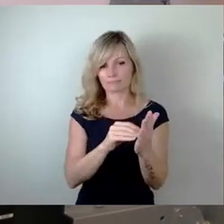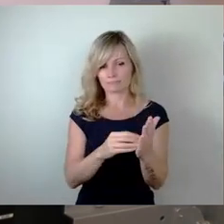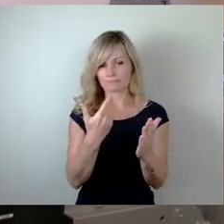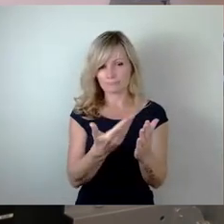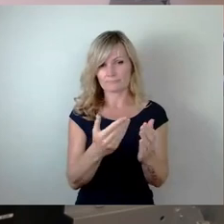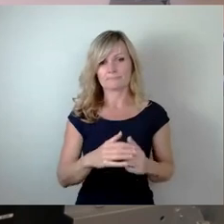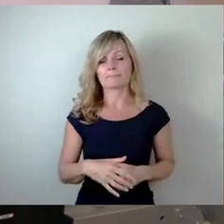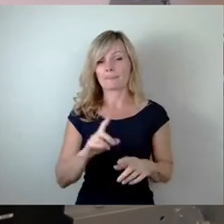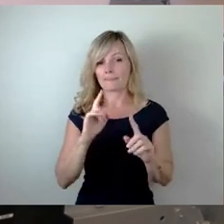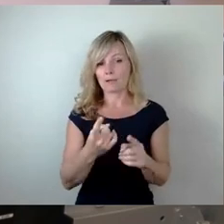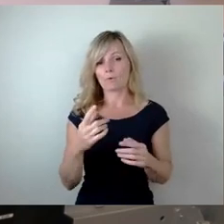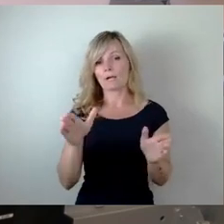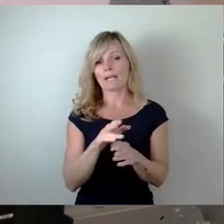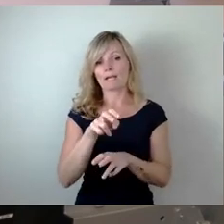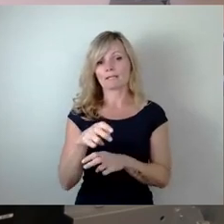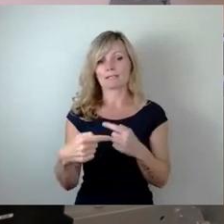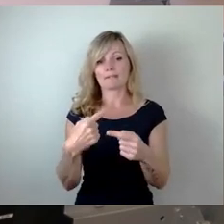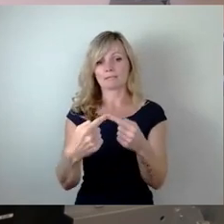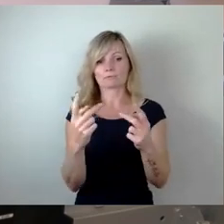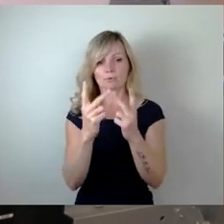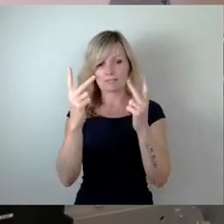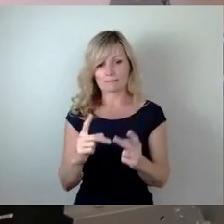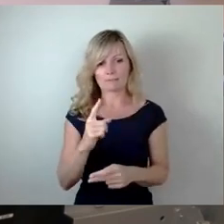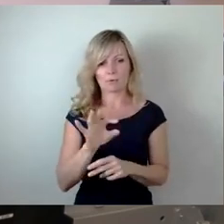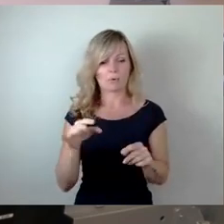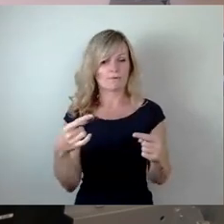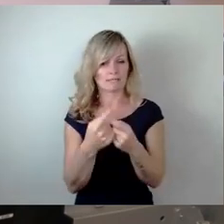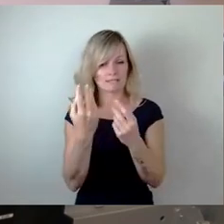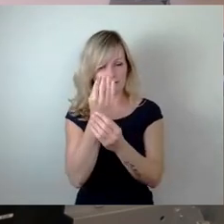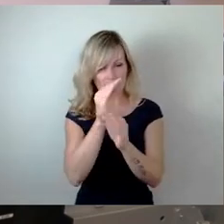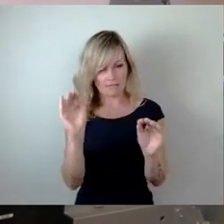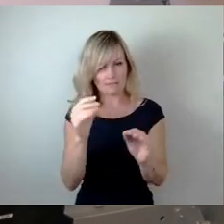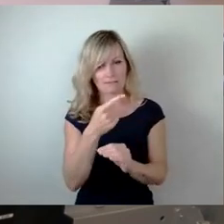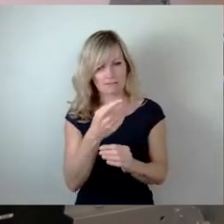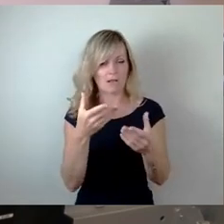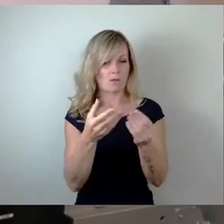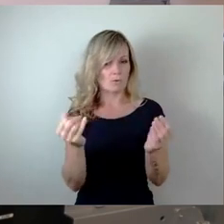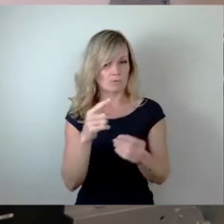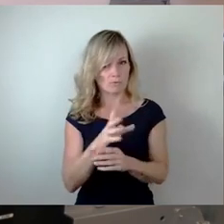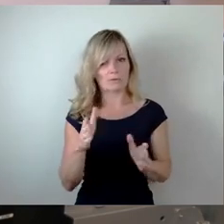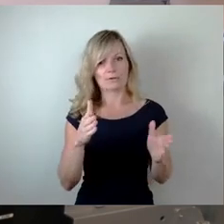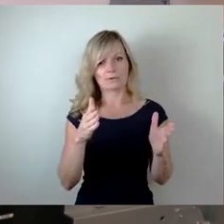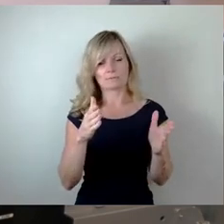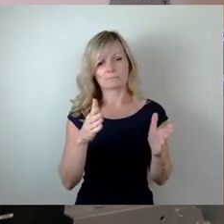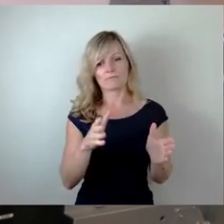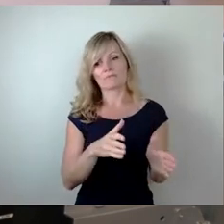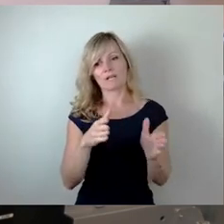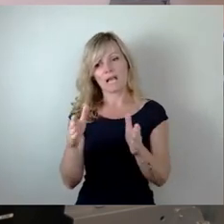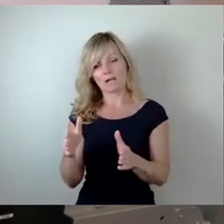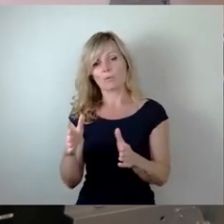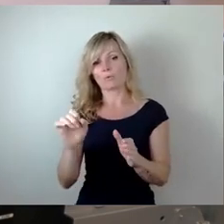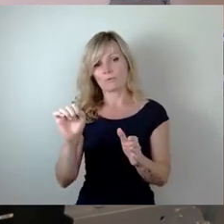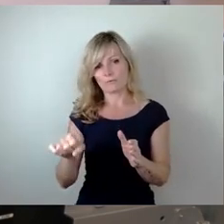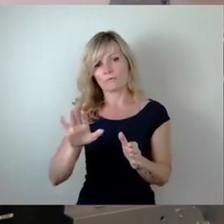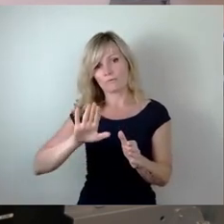Ebenso wird im Kleingartenentwicklungskonzept auch auf Konflikte hingewiesen, deren Lösung eine Verlagerung von Kleingarten nach sich ziehen könnte.